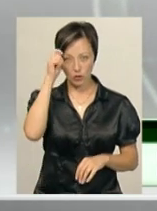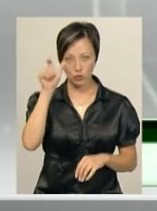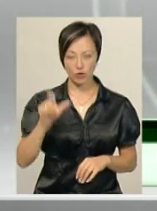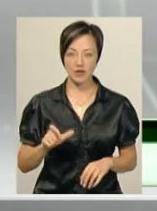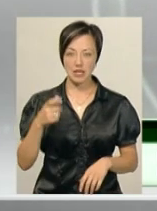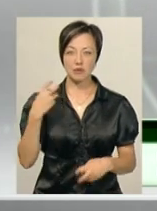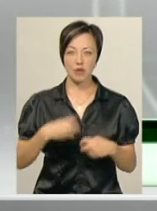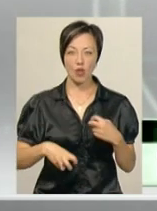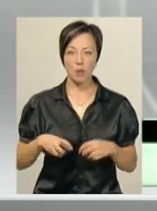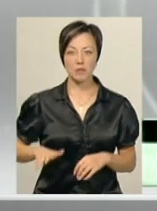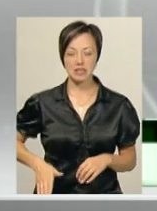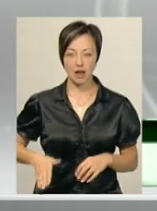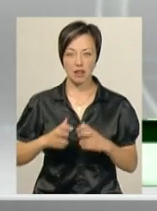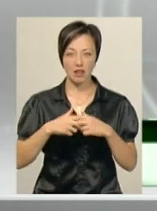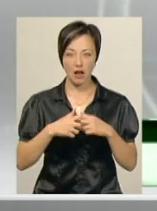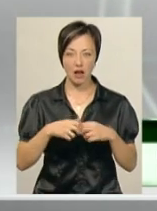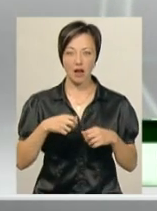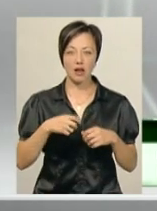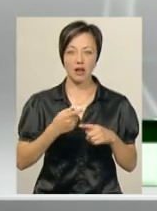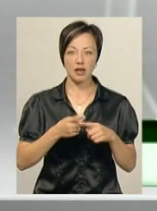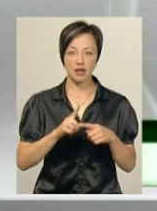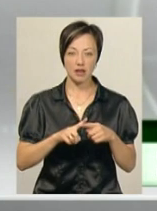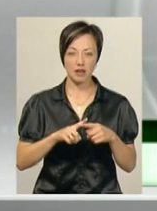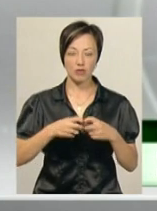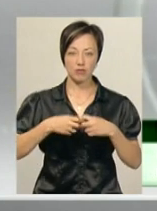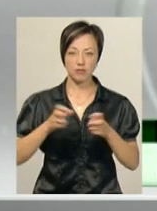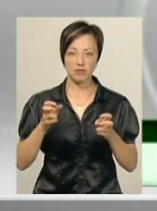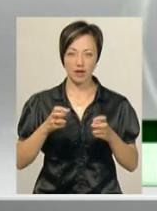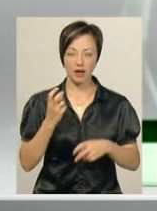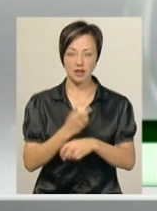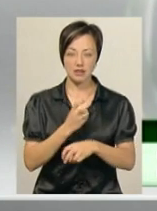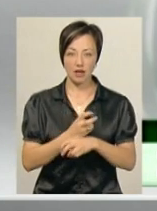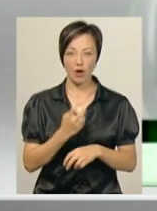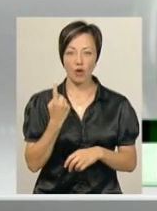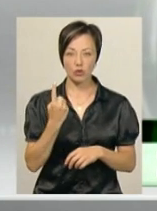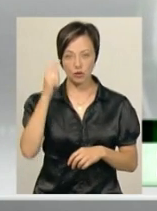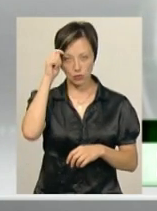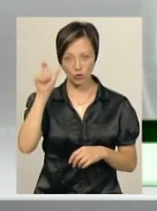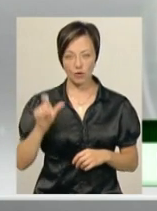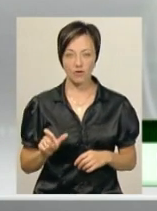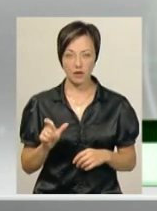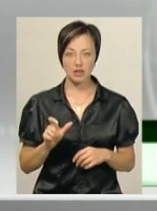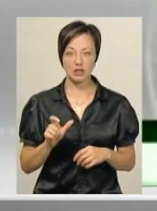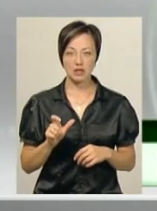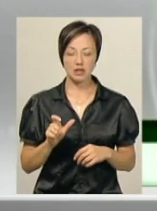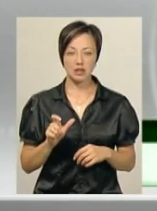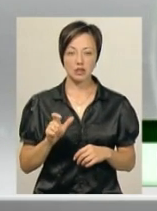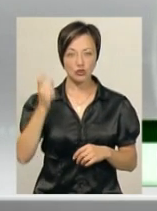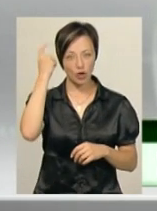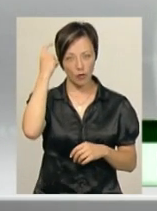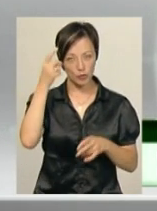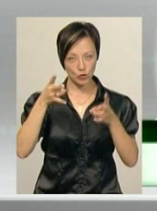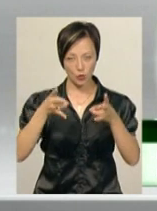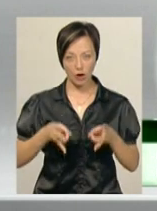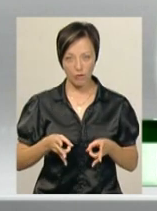переломом стегна і відривом головки кульшової кістки. Один чоловік з закритою черепно